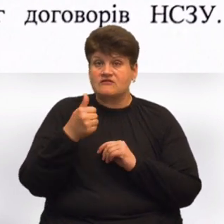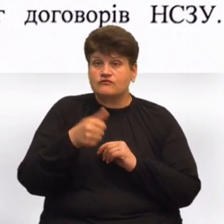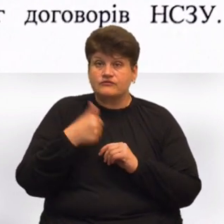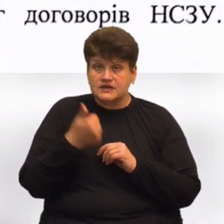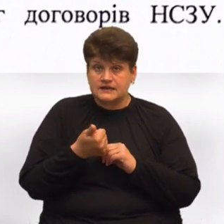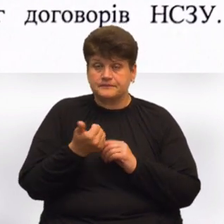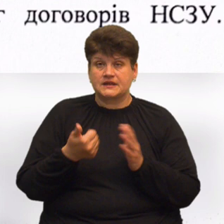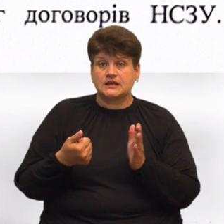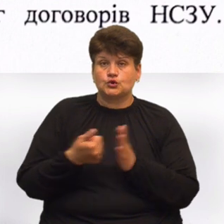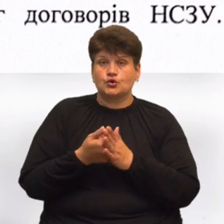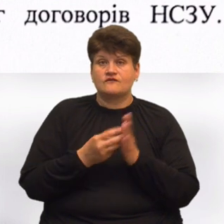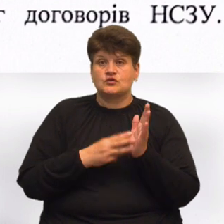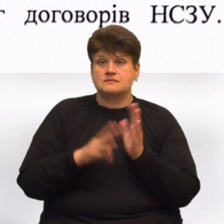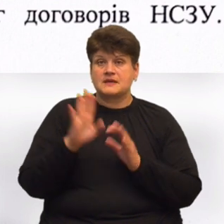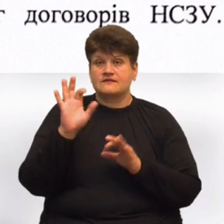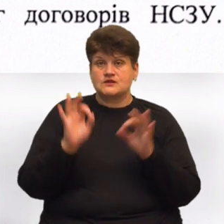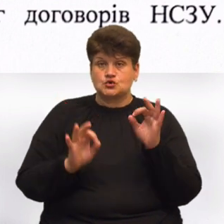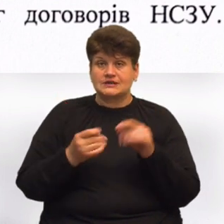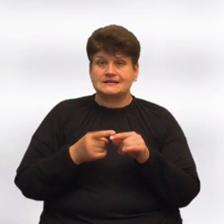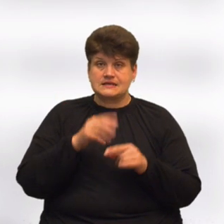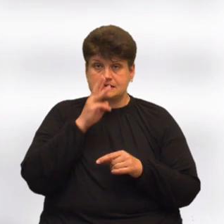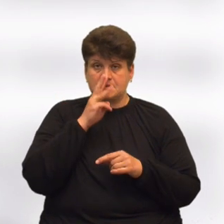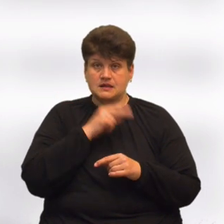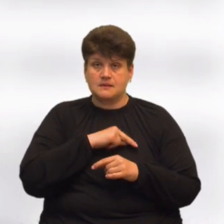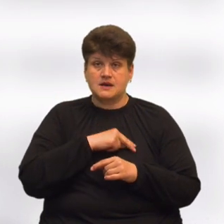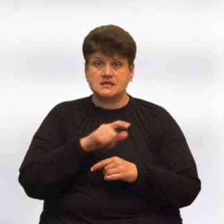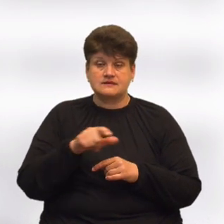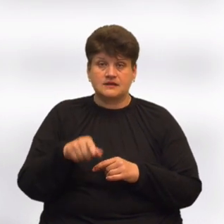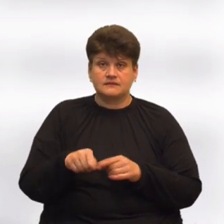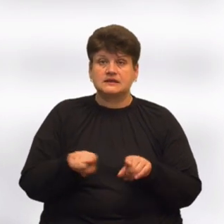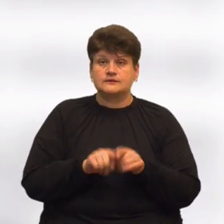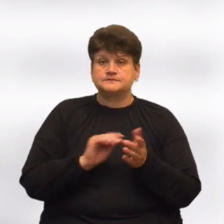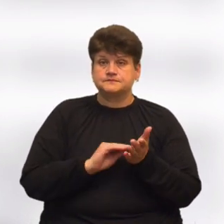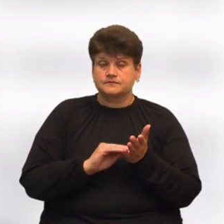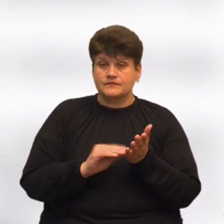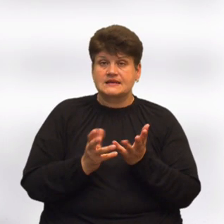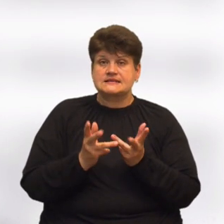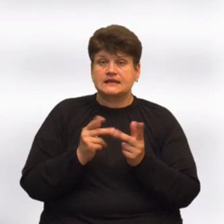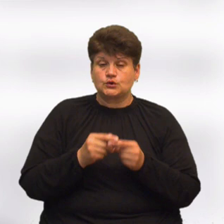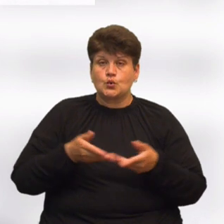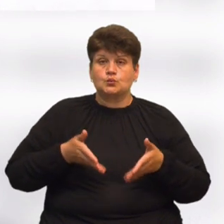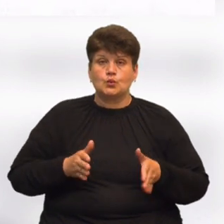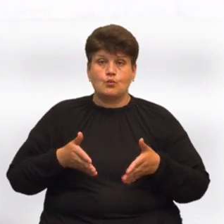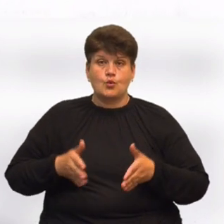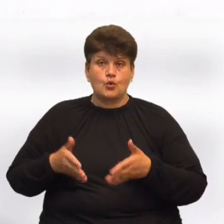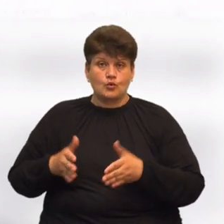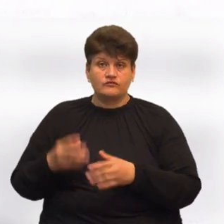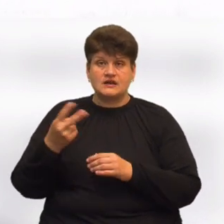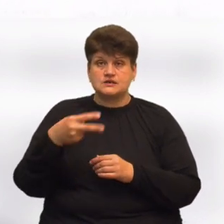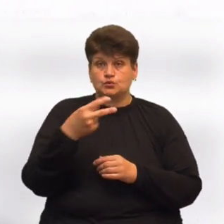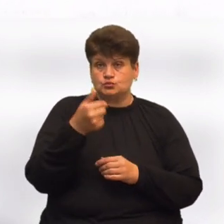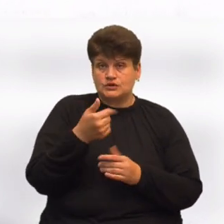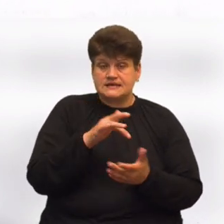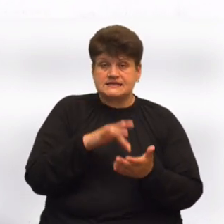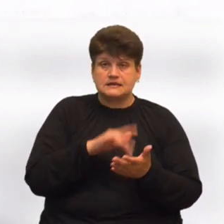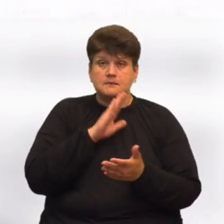яких до 85% йде на зарплату працівникам. Також зазначили, що за кількістю пологів у 2022 році центр «Мати